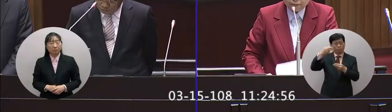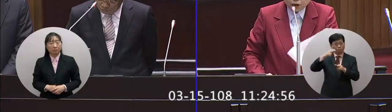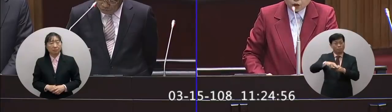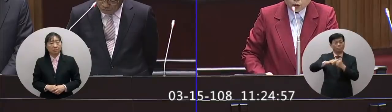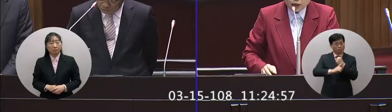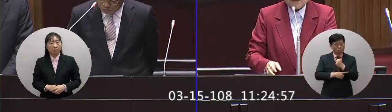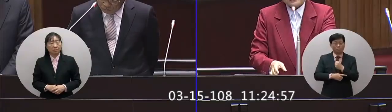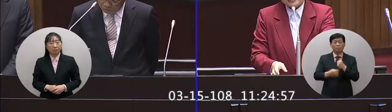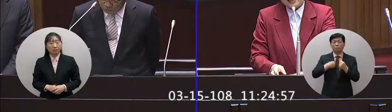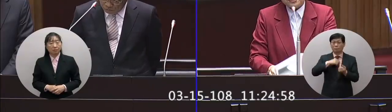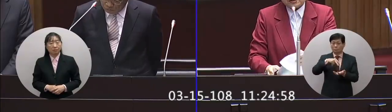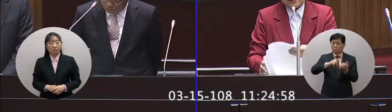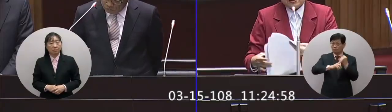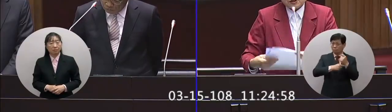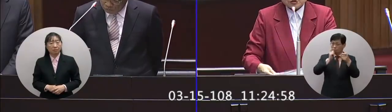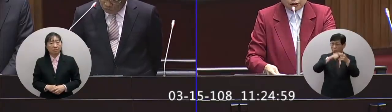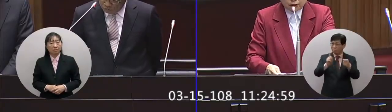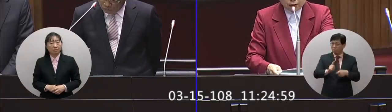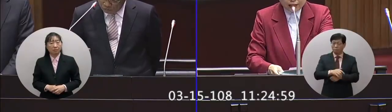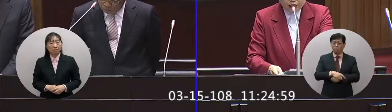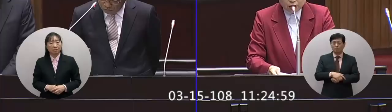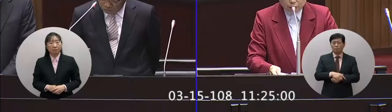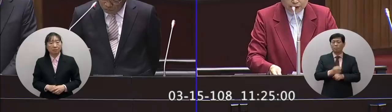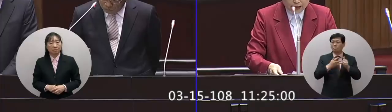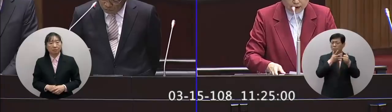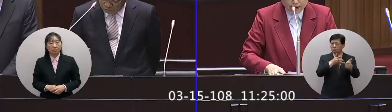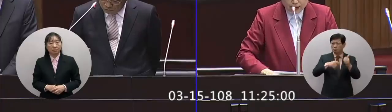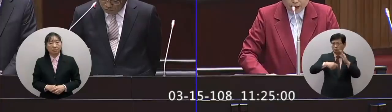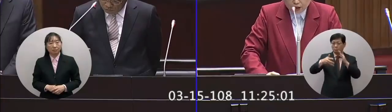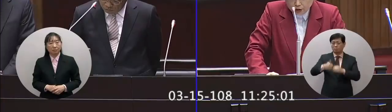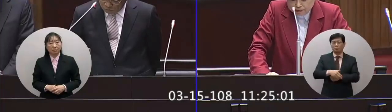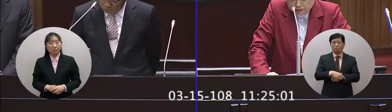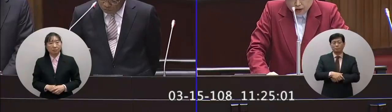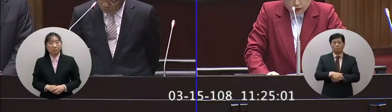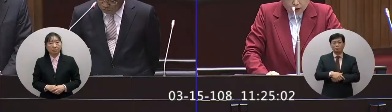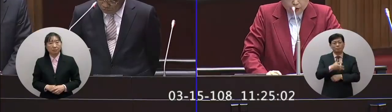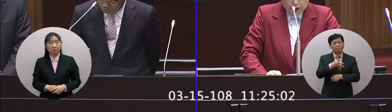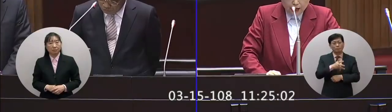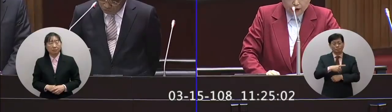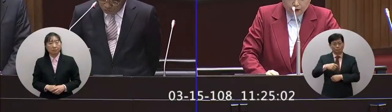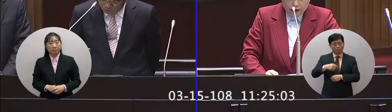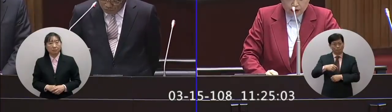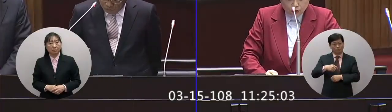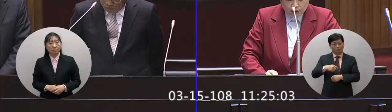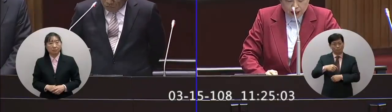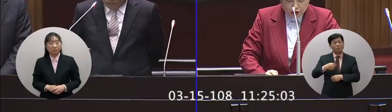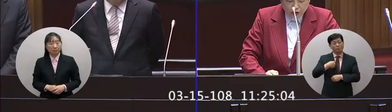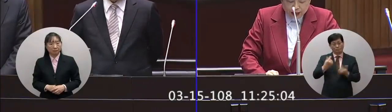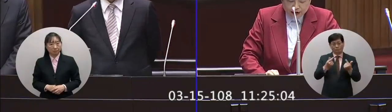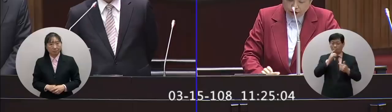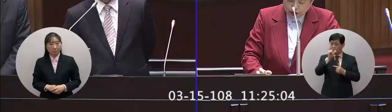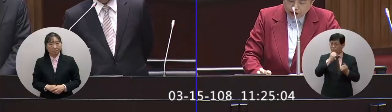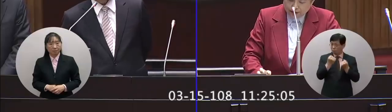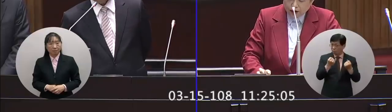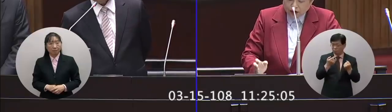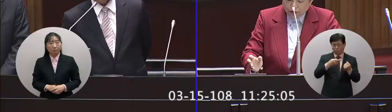罷免法我的立法的意旨就是我來請教院長請問這個院長我們向